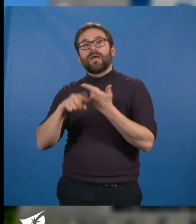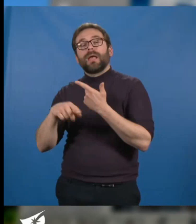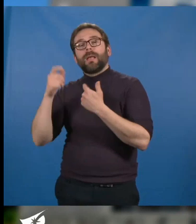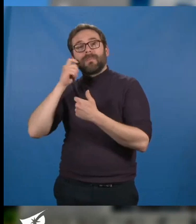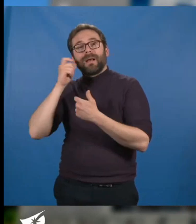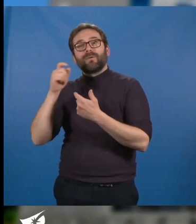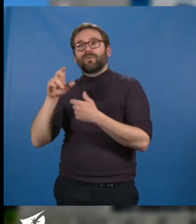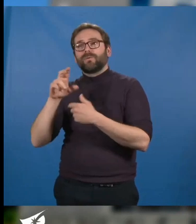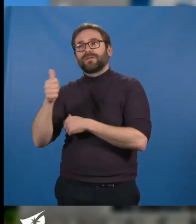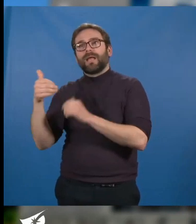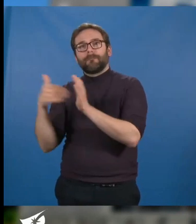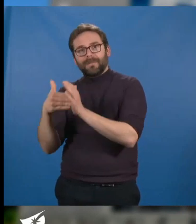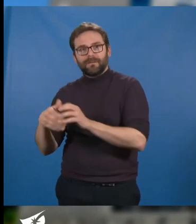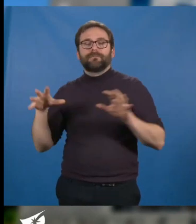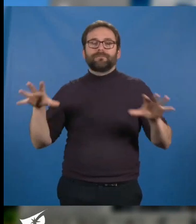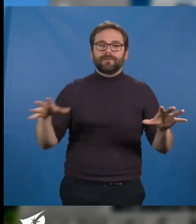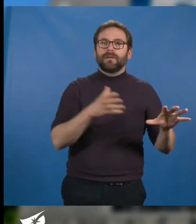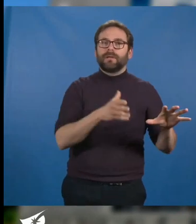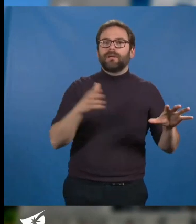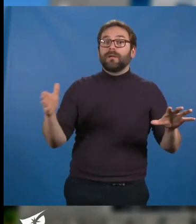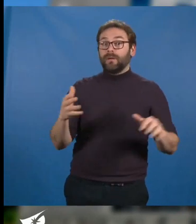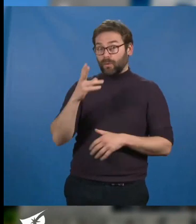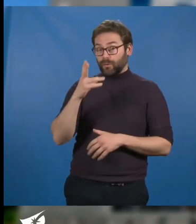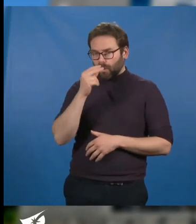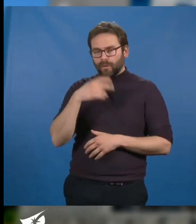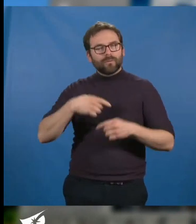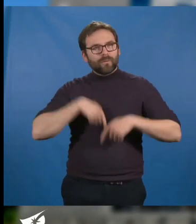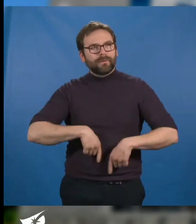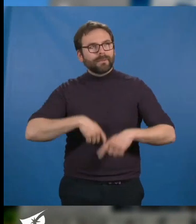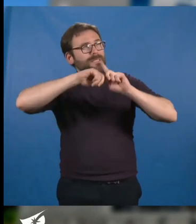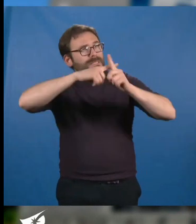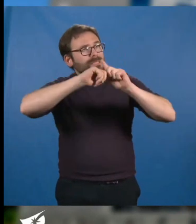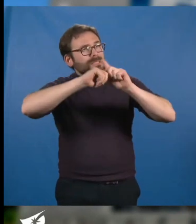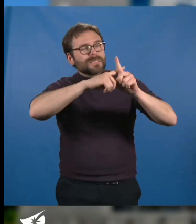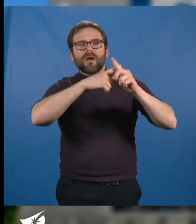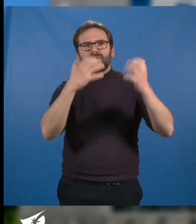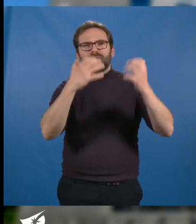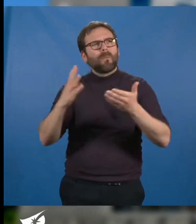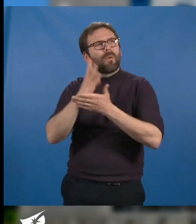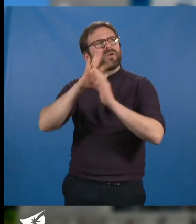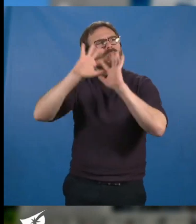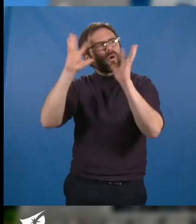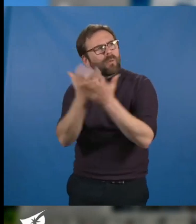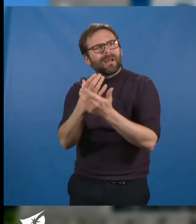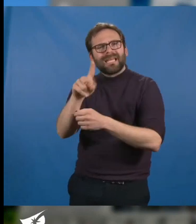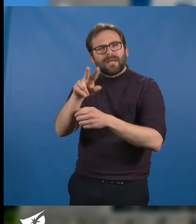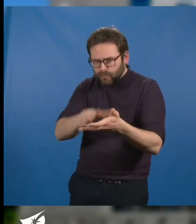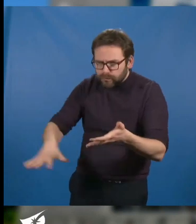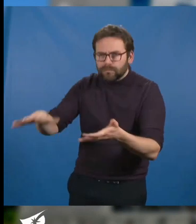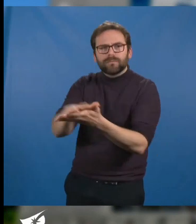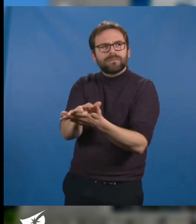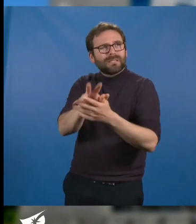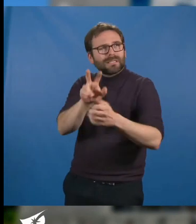Nantes, nous avons obtenu du gouvernement, non sans difficulté, le maintien du projet global autour du futur CHU, puis